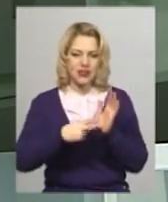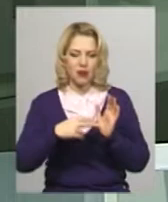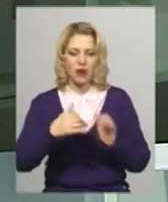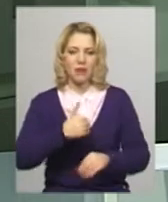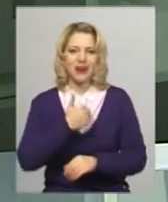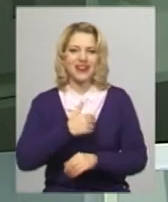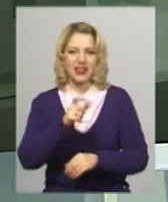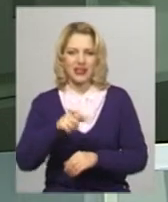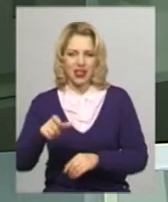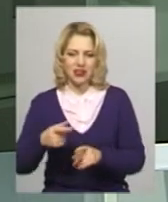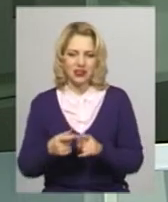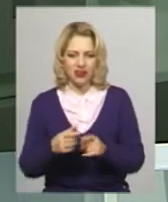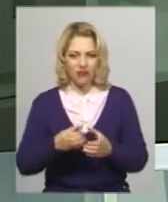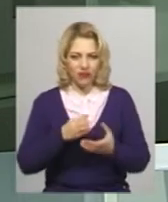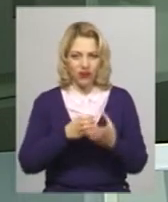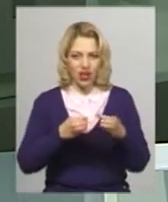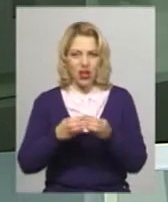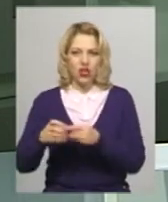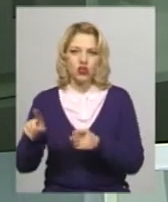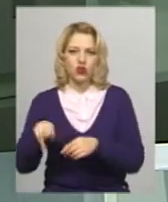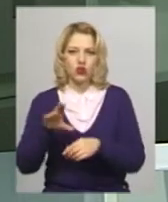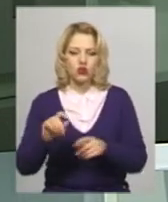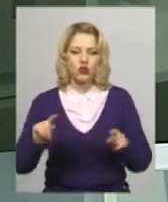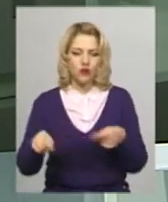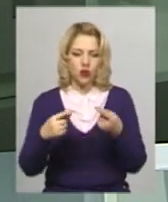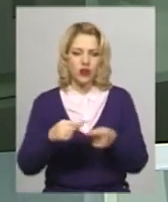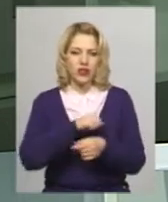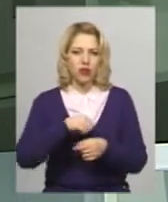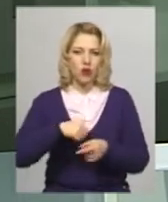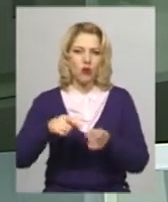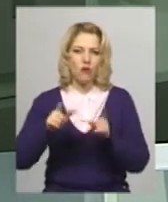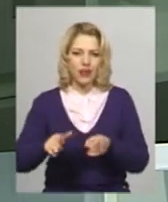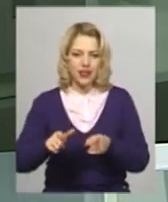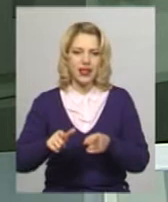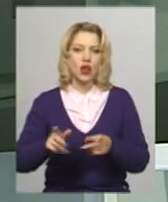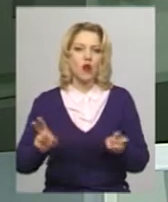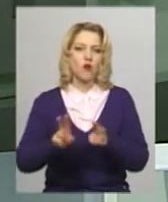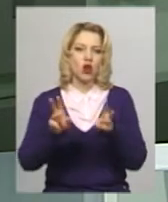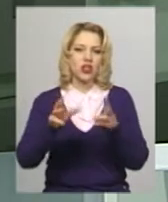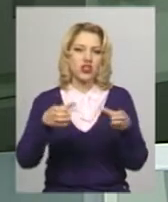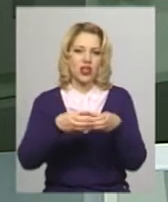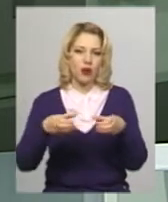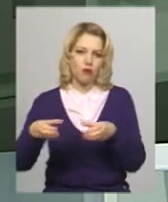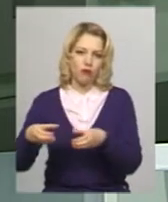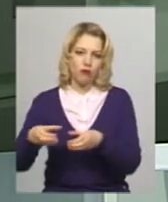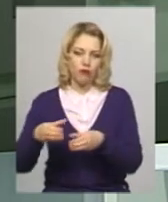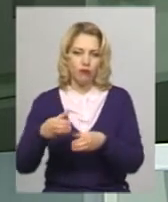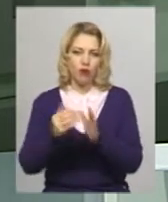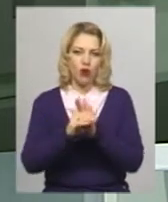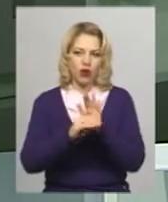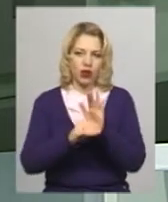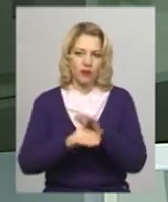європейський досвід створення добровільних пожежних команд. Про це розповідає проектний спеціаліст в Україні від Асоціації